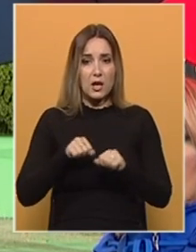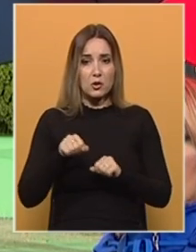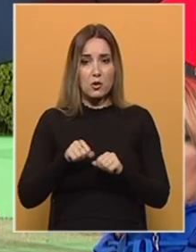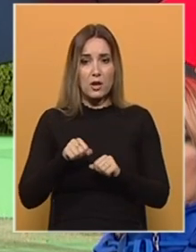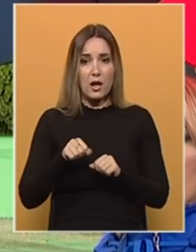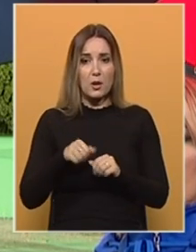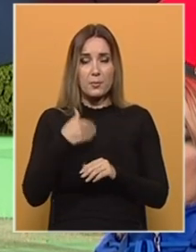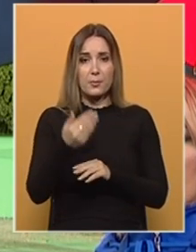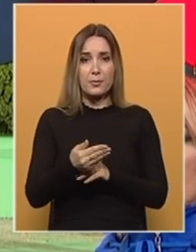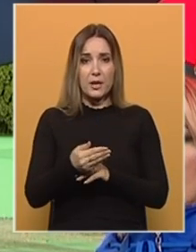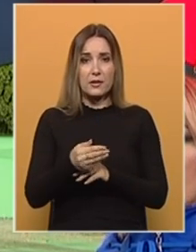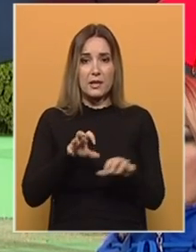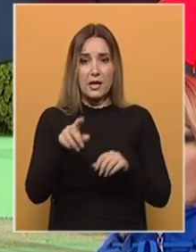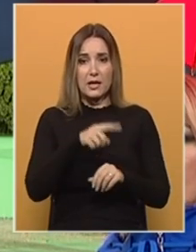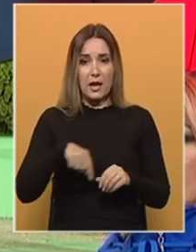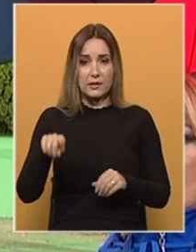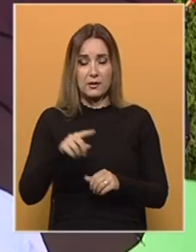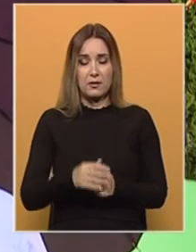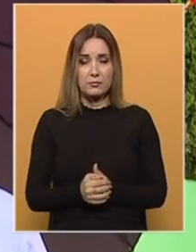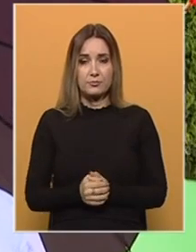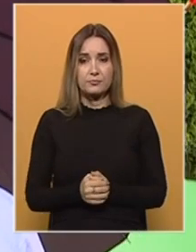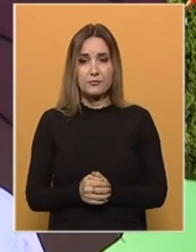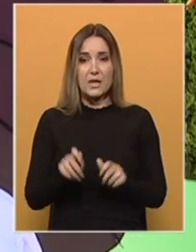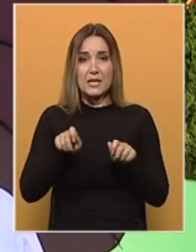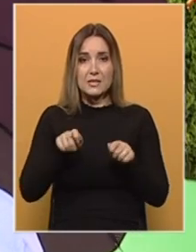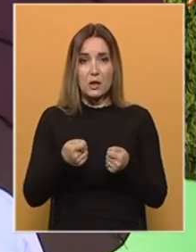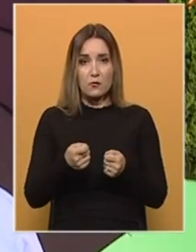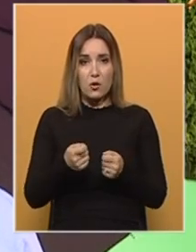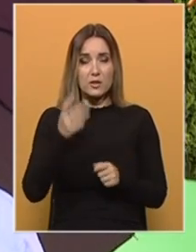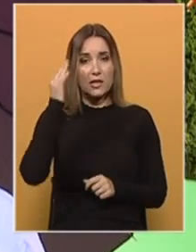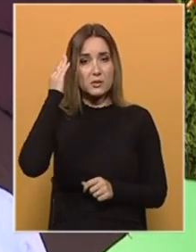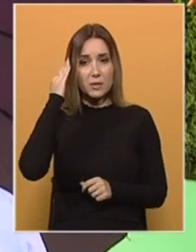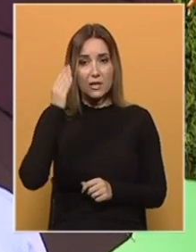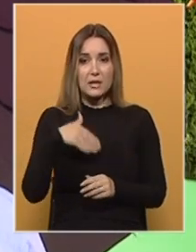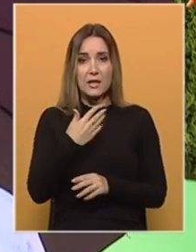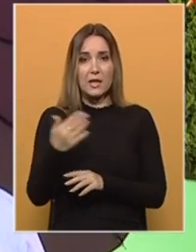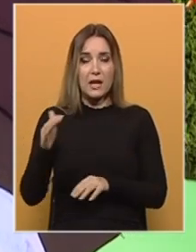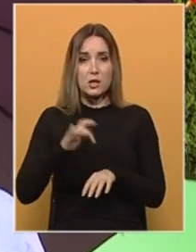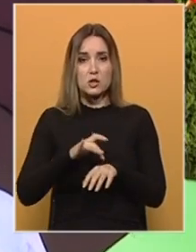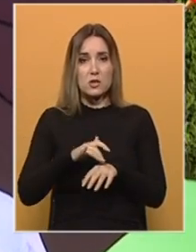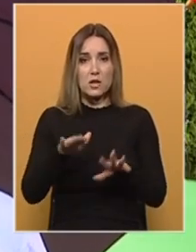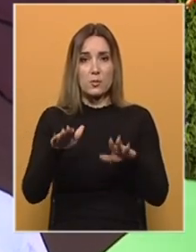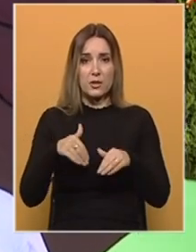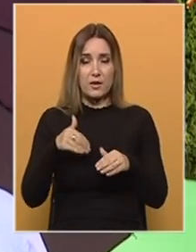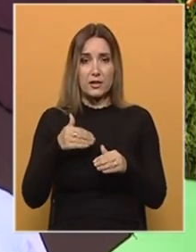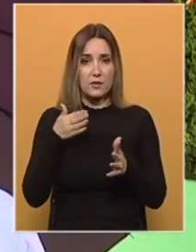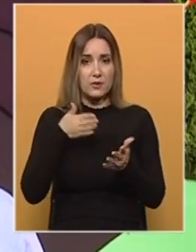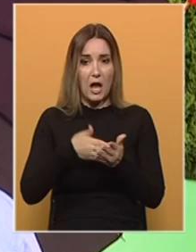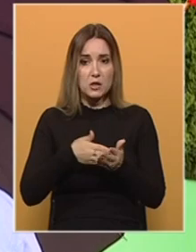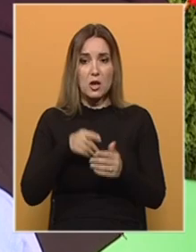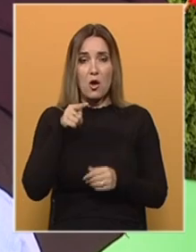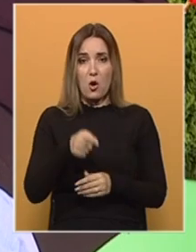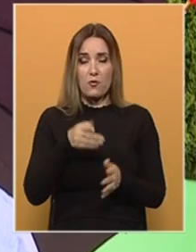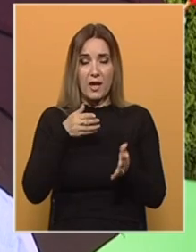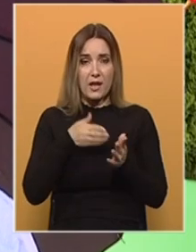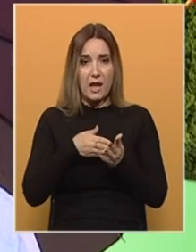u Tozlu, predradnike rudnika Ugrake i Eka u Tozlu. Zatvorte, zbrinite, dajte socijalno prihvatljiv način. Na ovaj